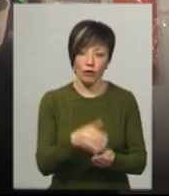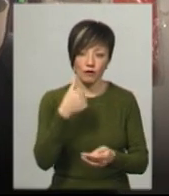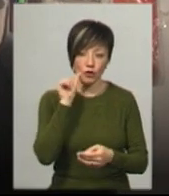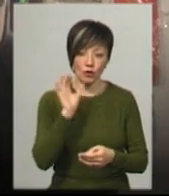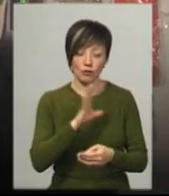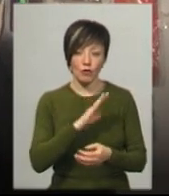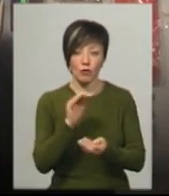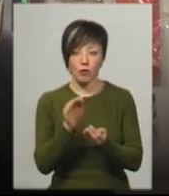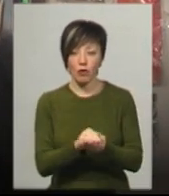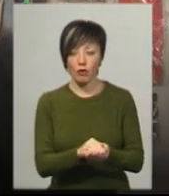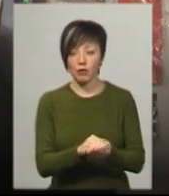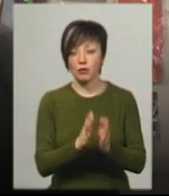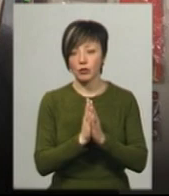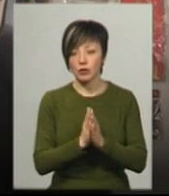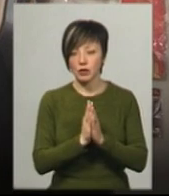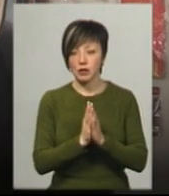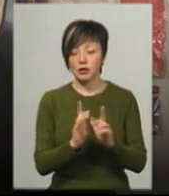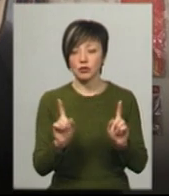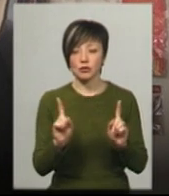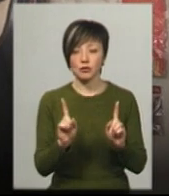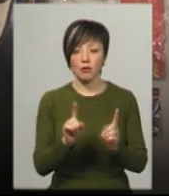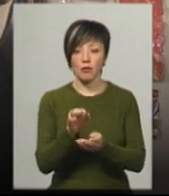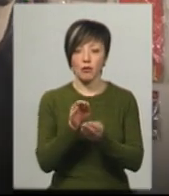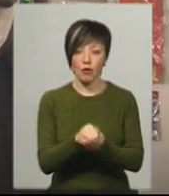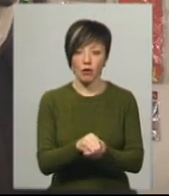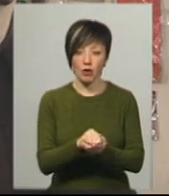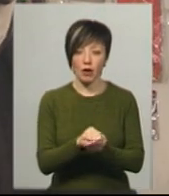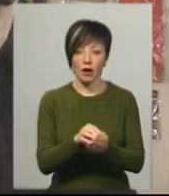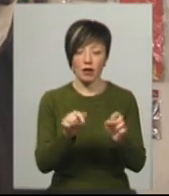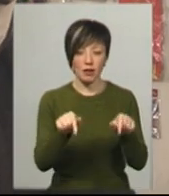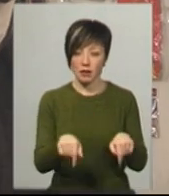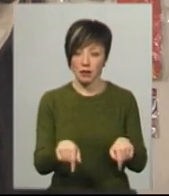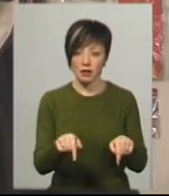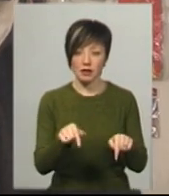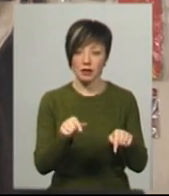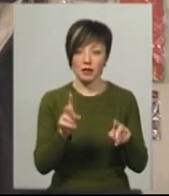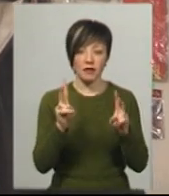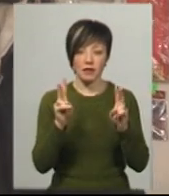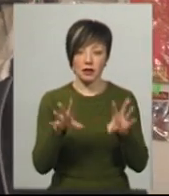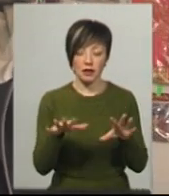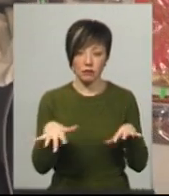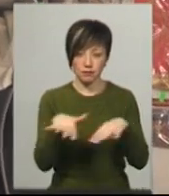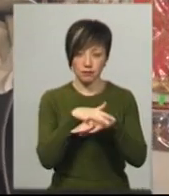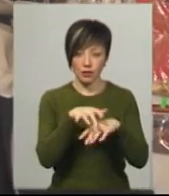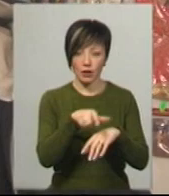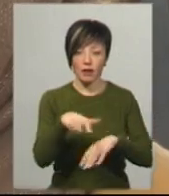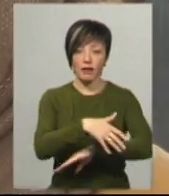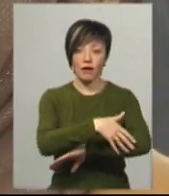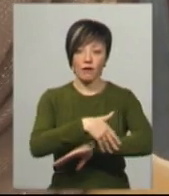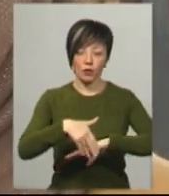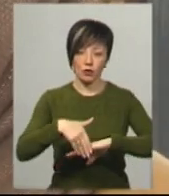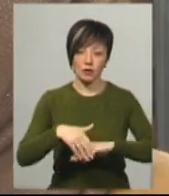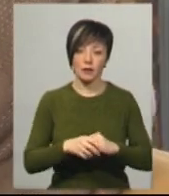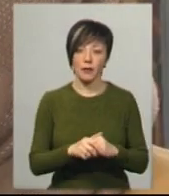у нас похорон, то попросили, щоб похорон відслужили не в квартирі, де скупчення людей, а на вулиці.